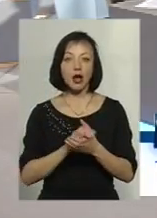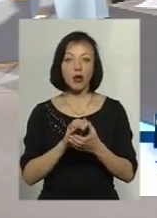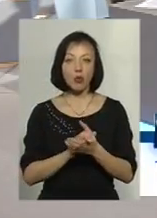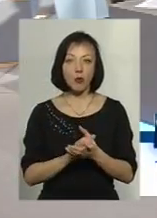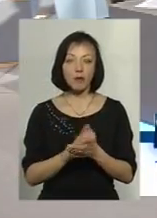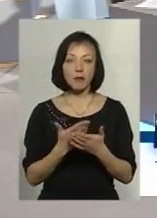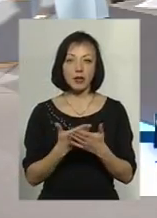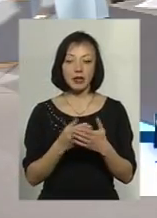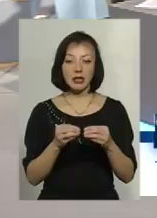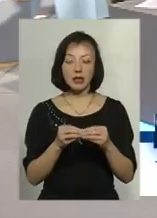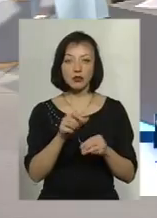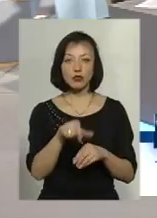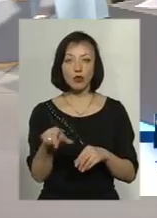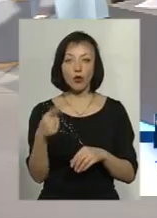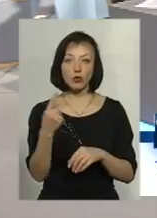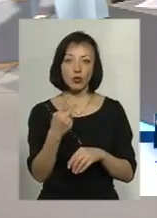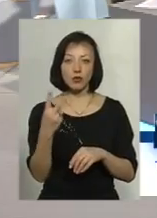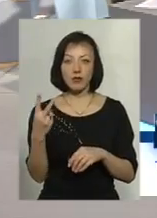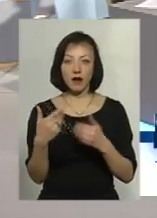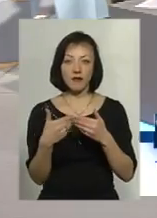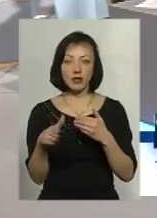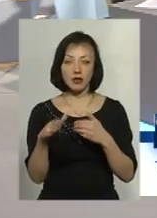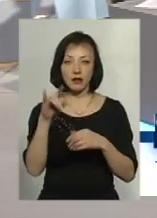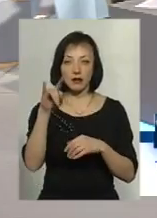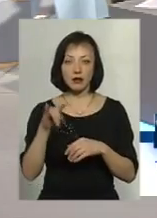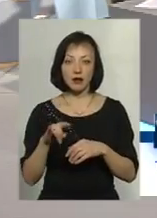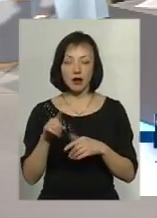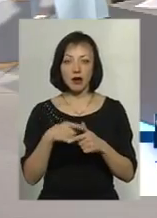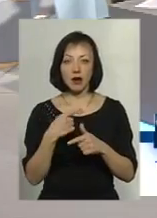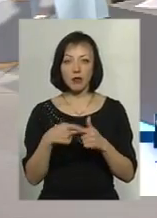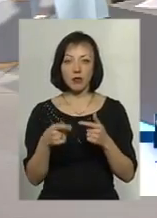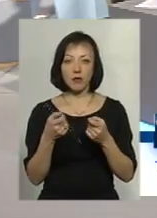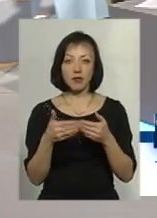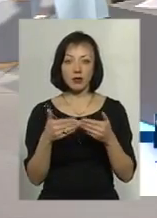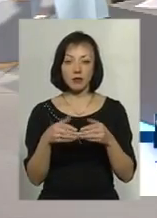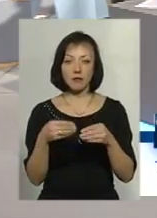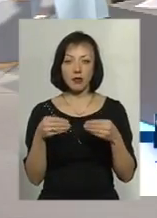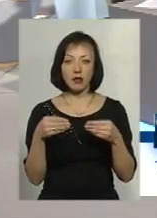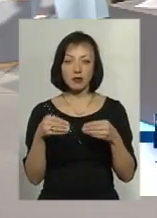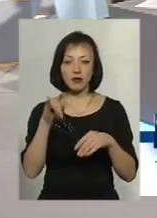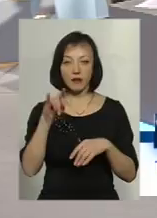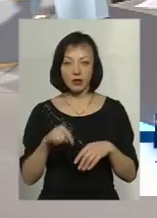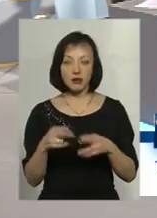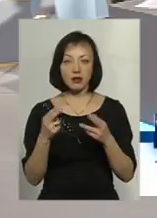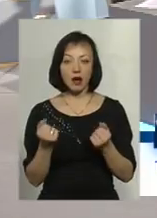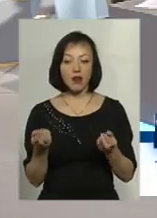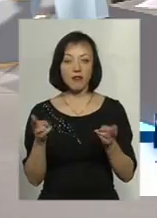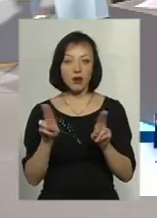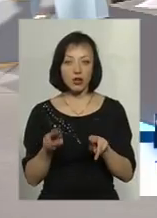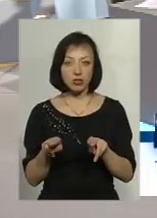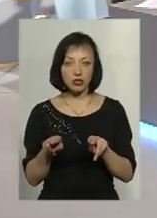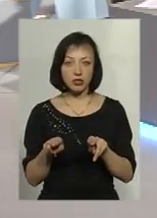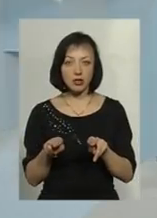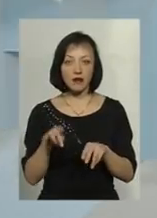напевне, з 10 чоловік може в одного-два відкрита кватирка або привідкрити металопластикове вікно. Врешті, як